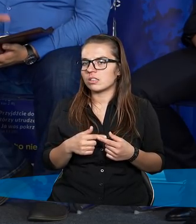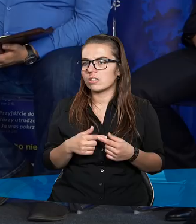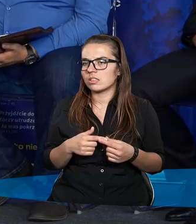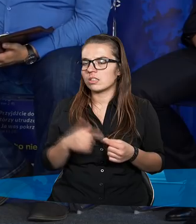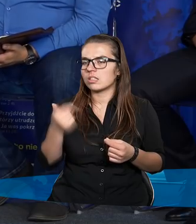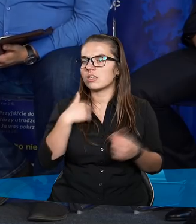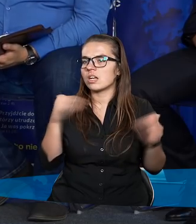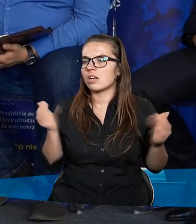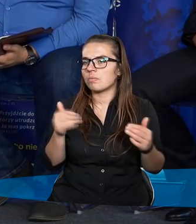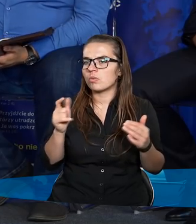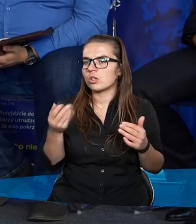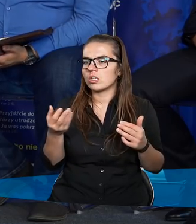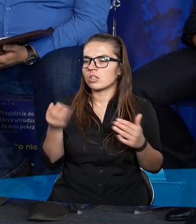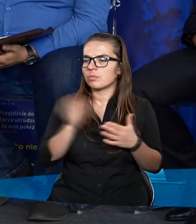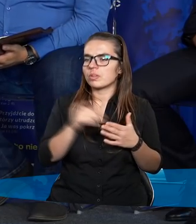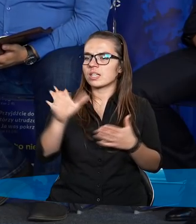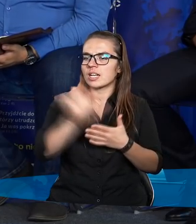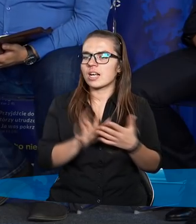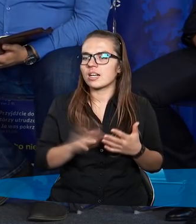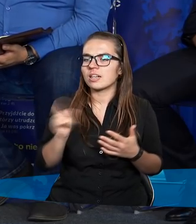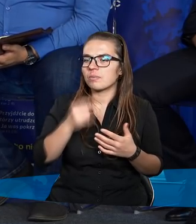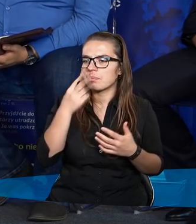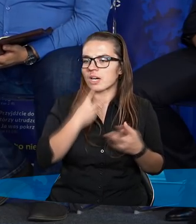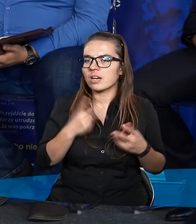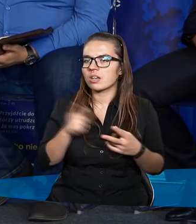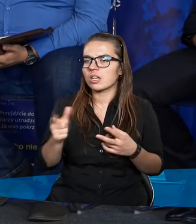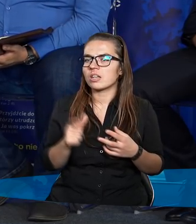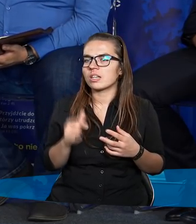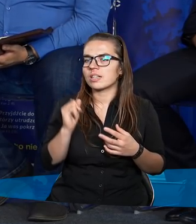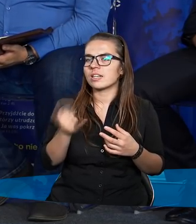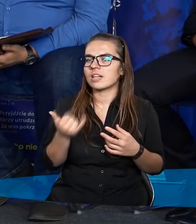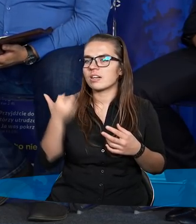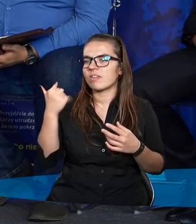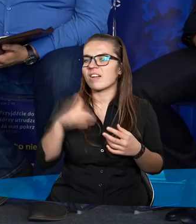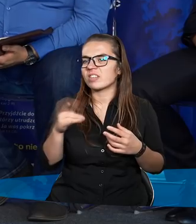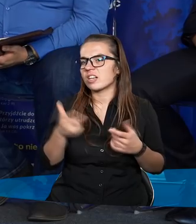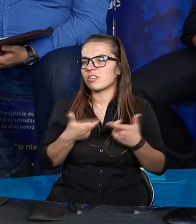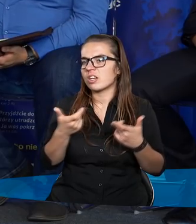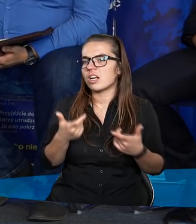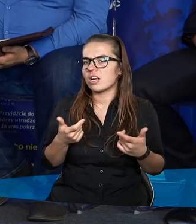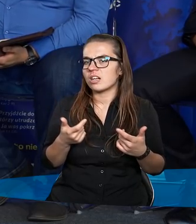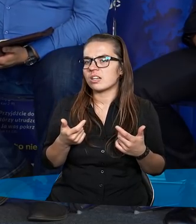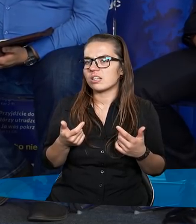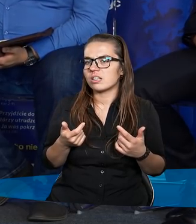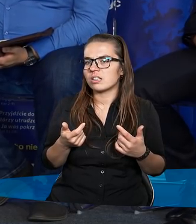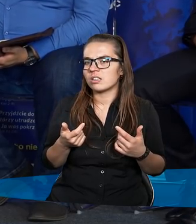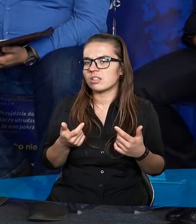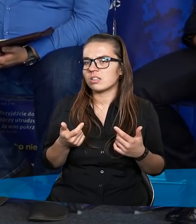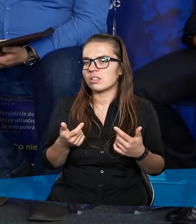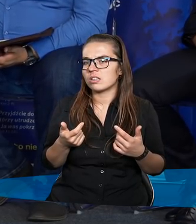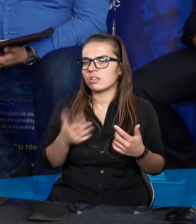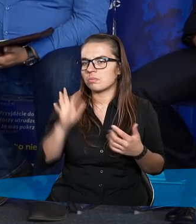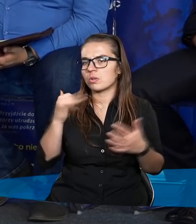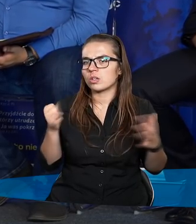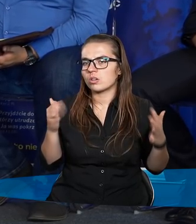Ja może też, ja przeczytam to, zachowujące łaskę dla tysięcy, to też chyba ważne, to mamy z piąty,